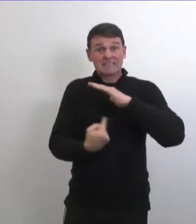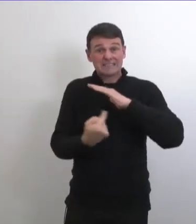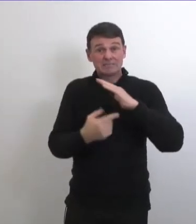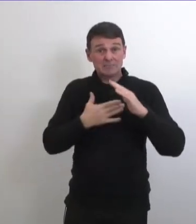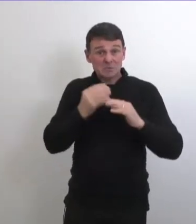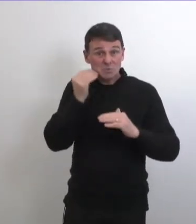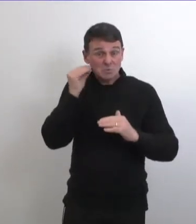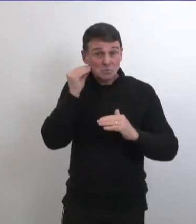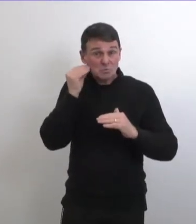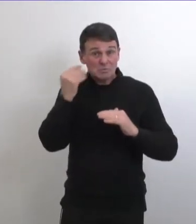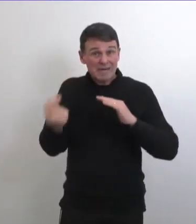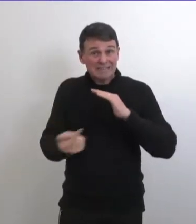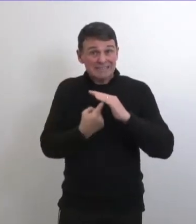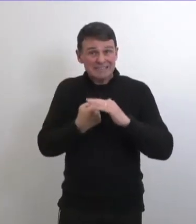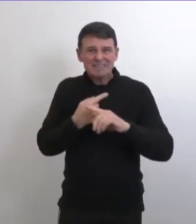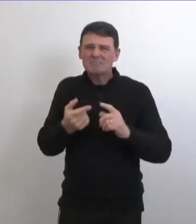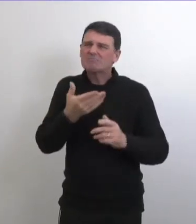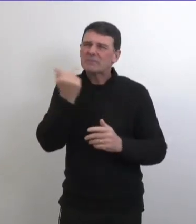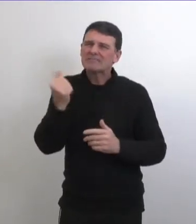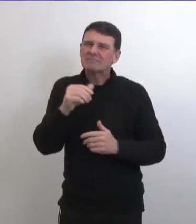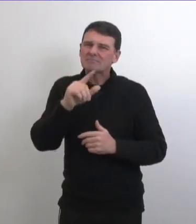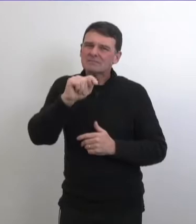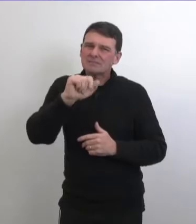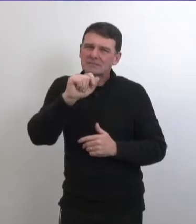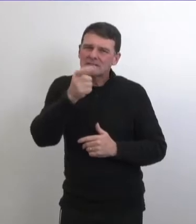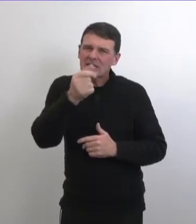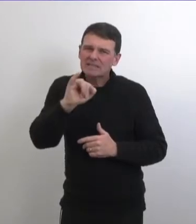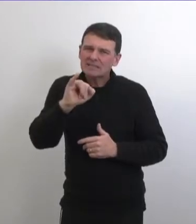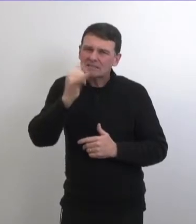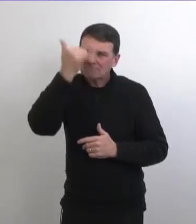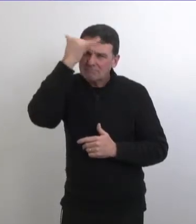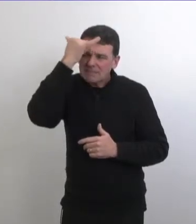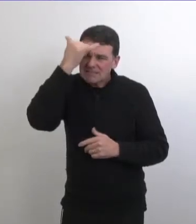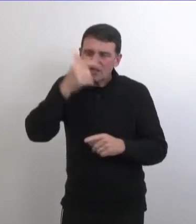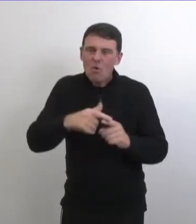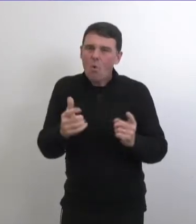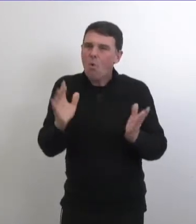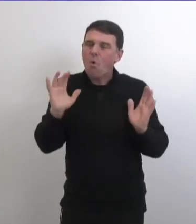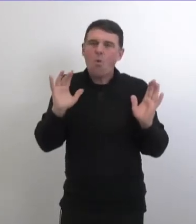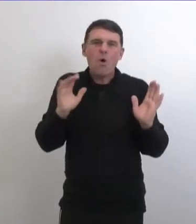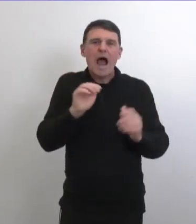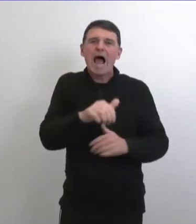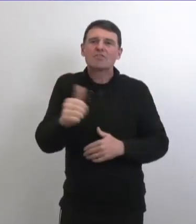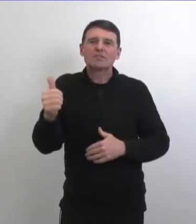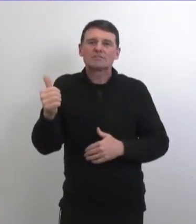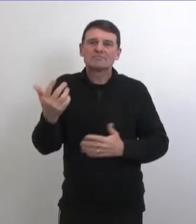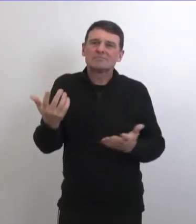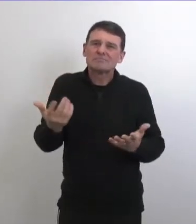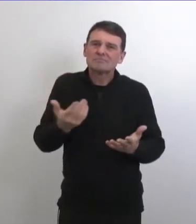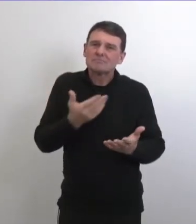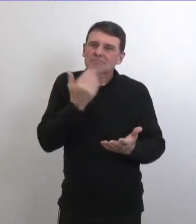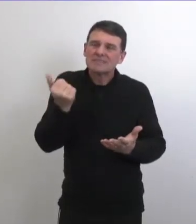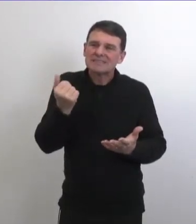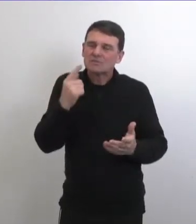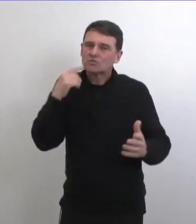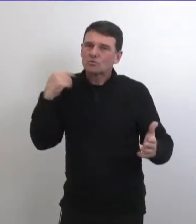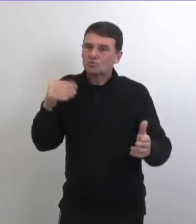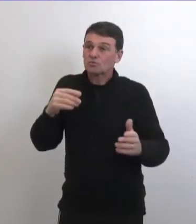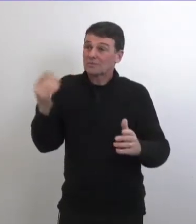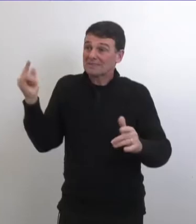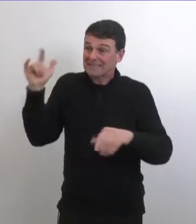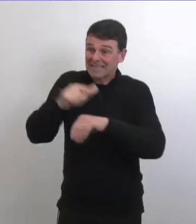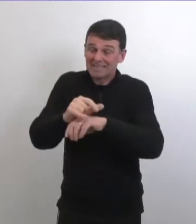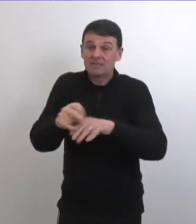il va falloir qu'ils s'auto isolent donc le mieux c'est quand même que cette personne prenne un taxi ou un autre moyen de transport qui n'est pas